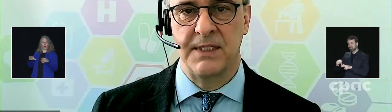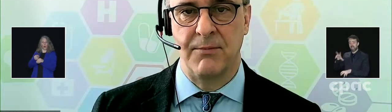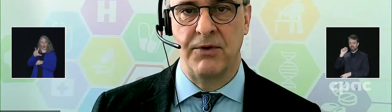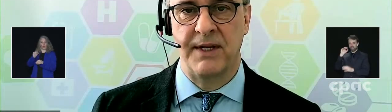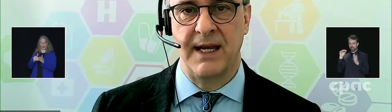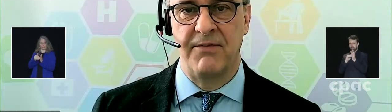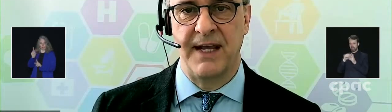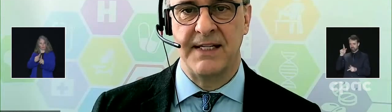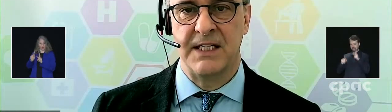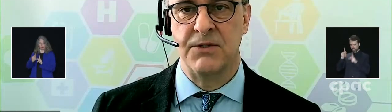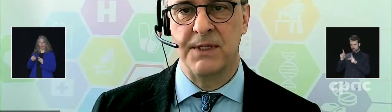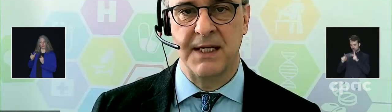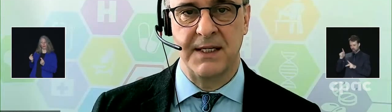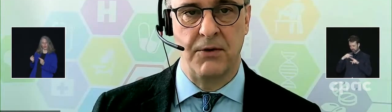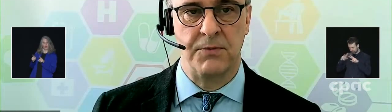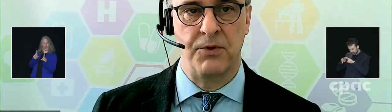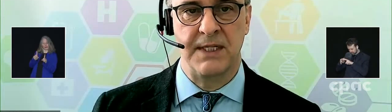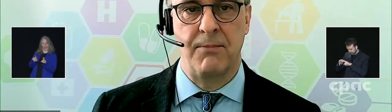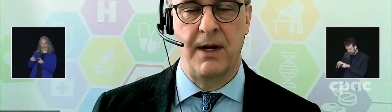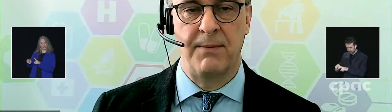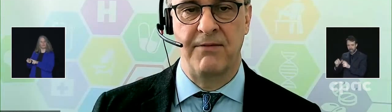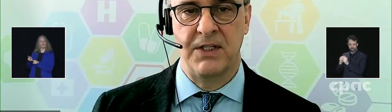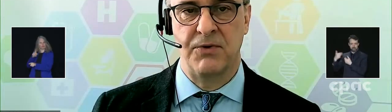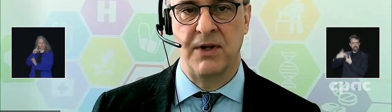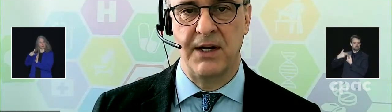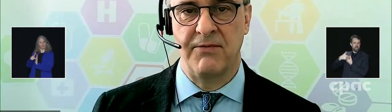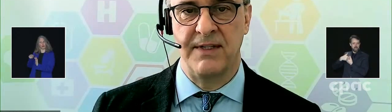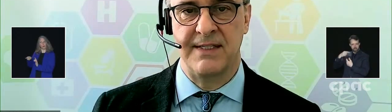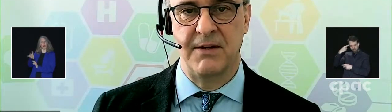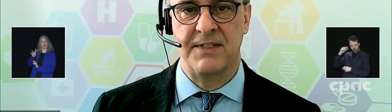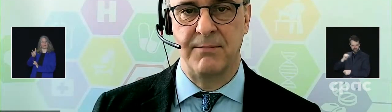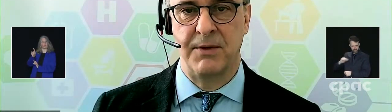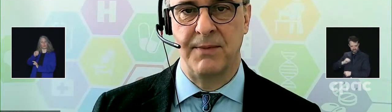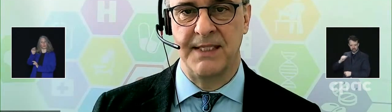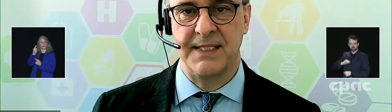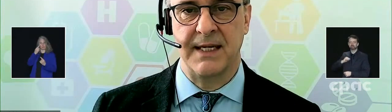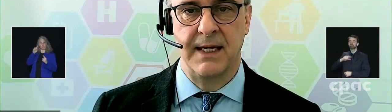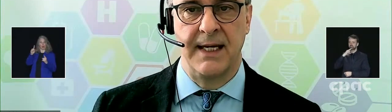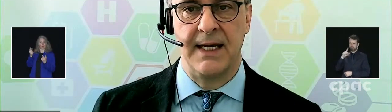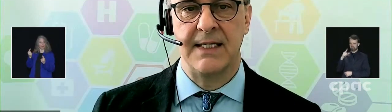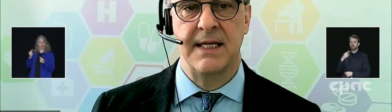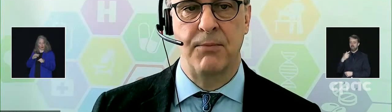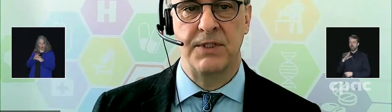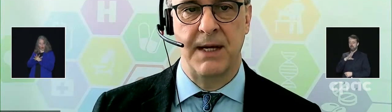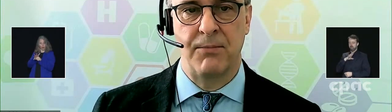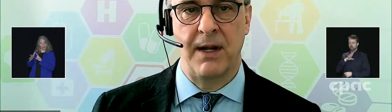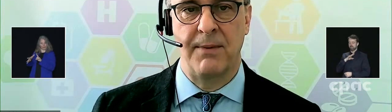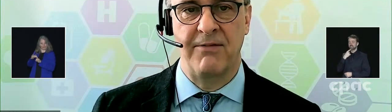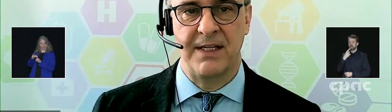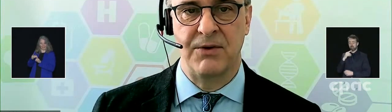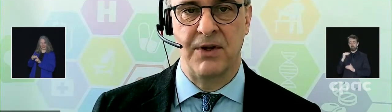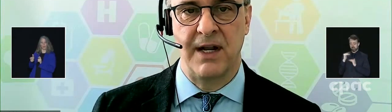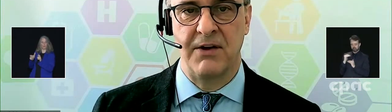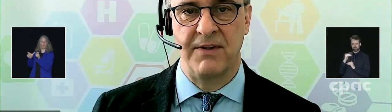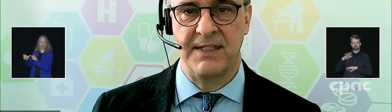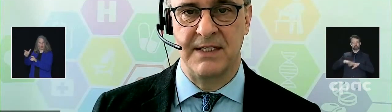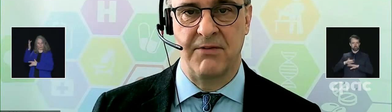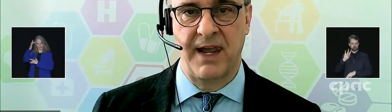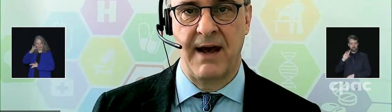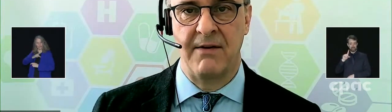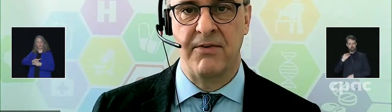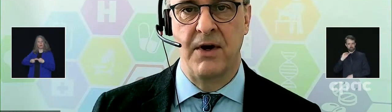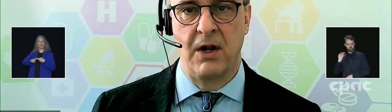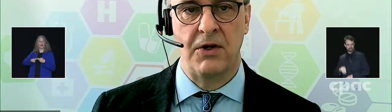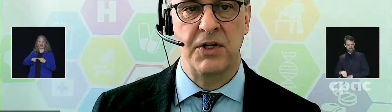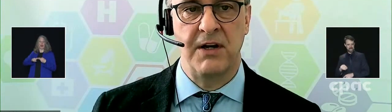Medicago s'est montré efficace à 71 % pour la prévention de la COVID-19 symptomatique et à 100 % pour la prévention de la COVID